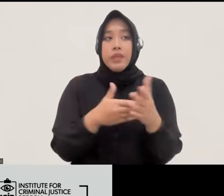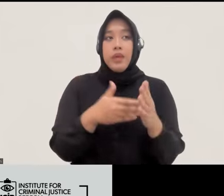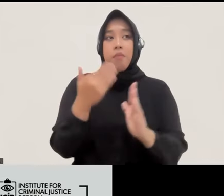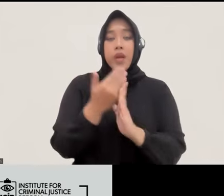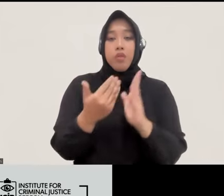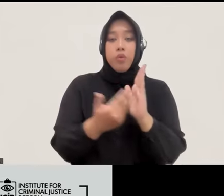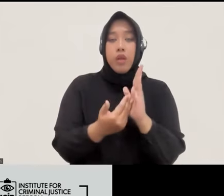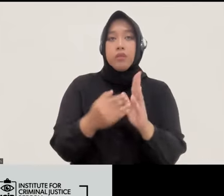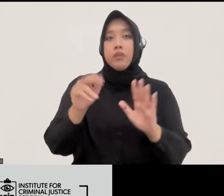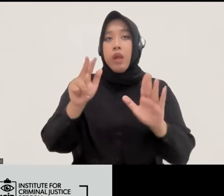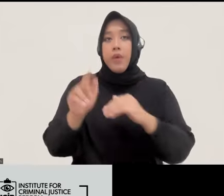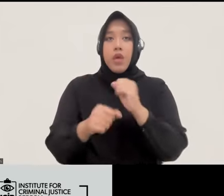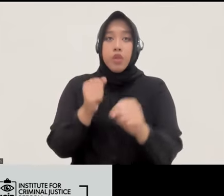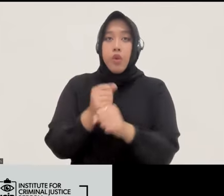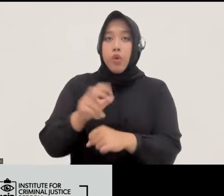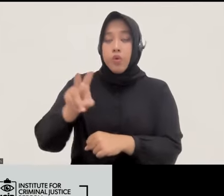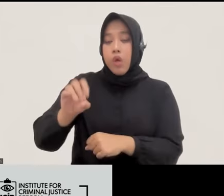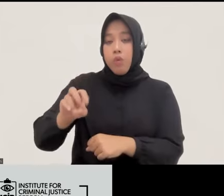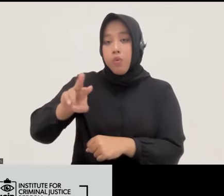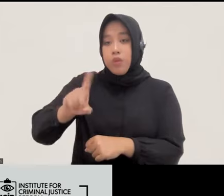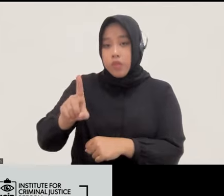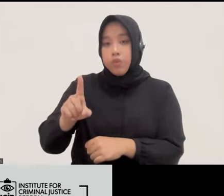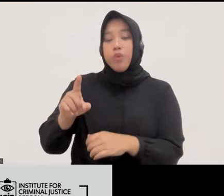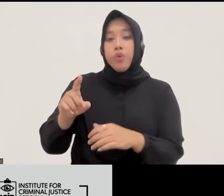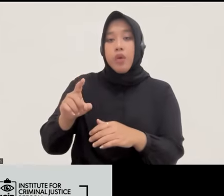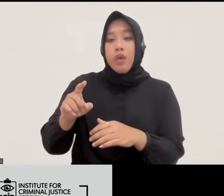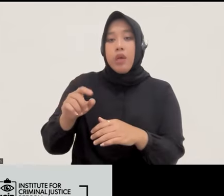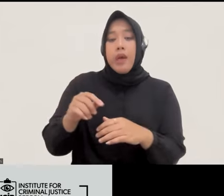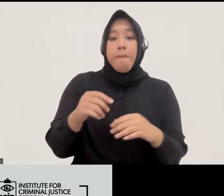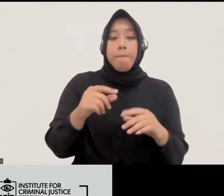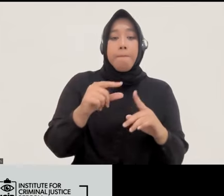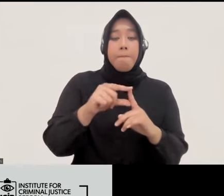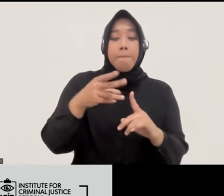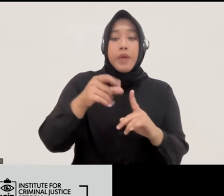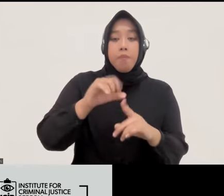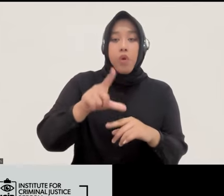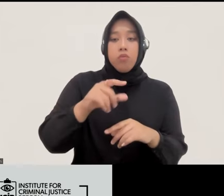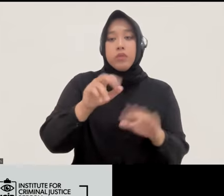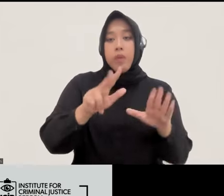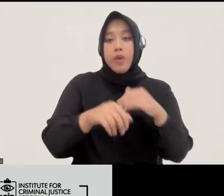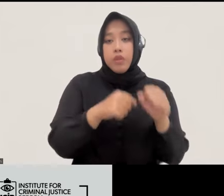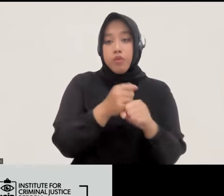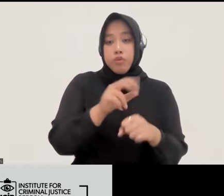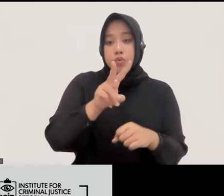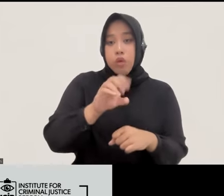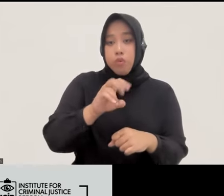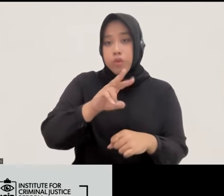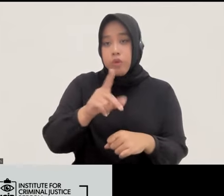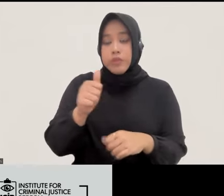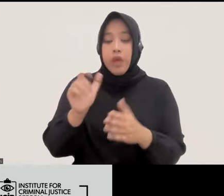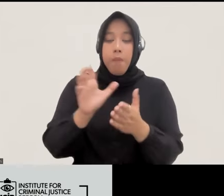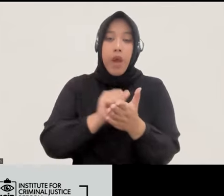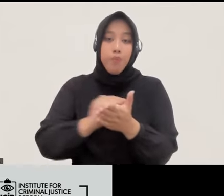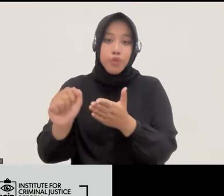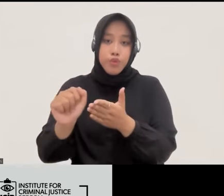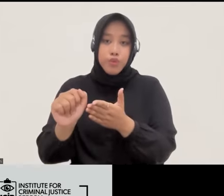2021 moratorium ataupun pencabutan si Perpol 8 tahun 2021 bisa juga dengan juga mencabut apa